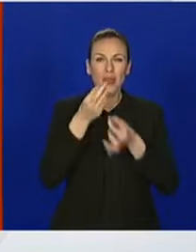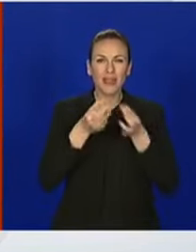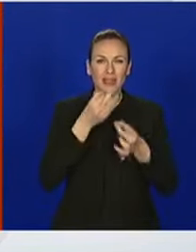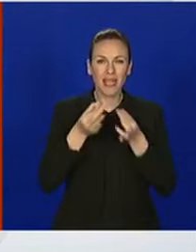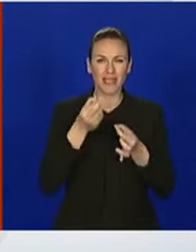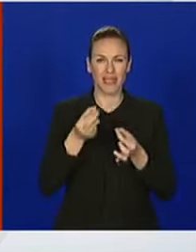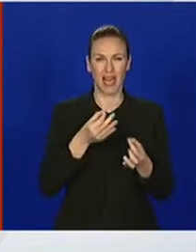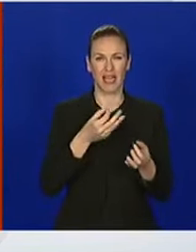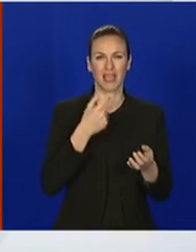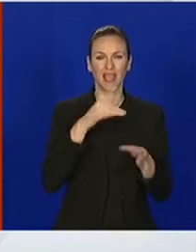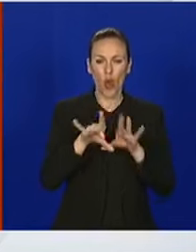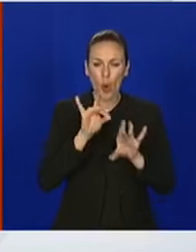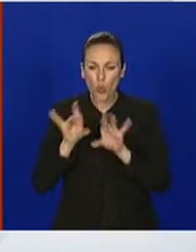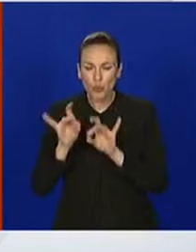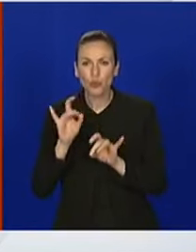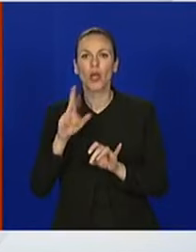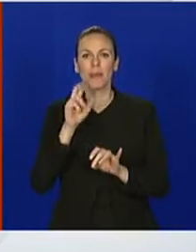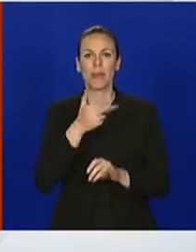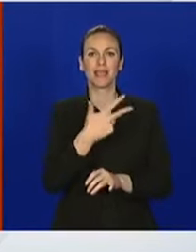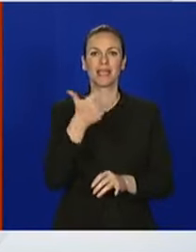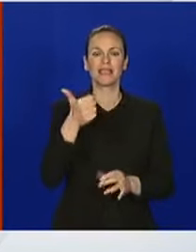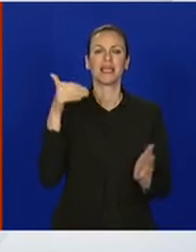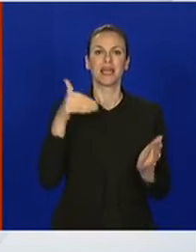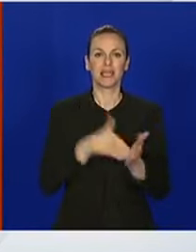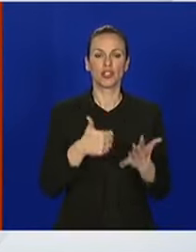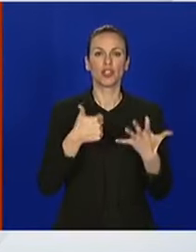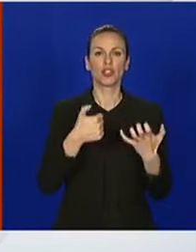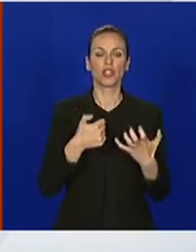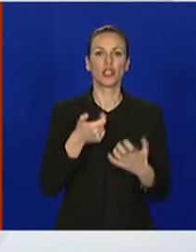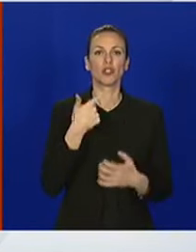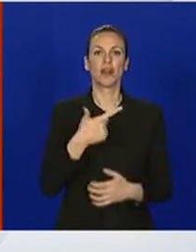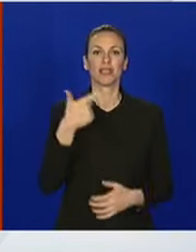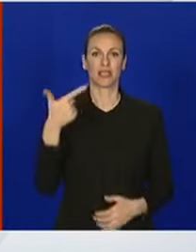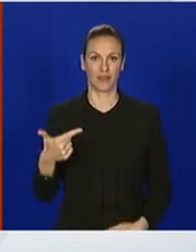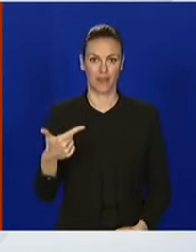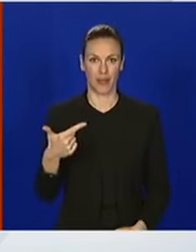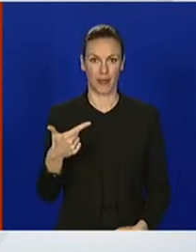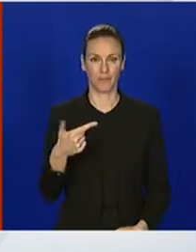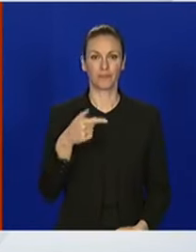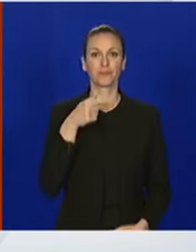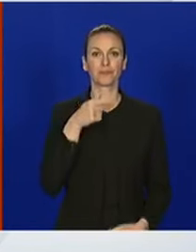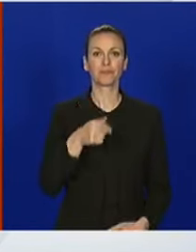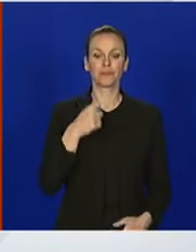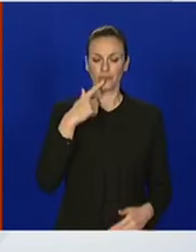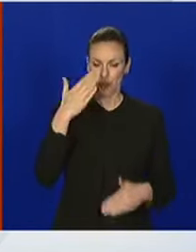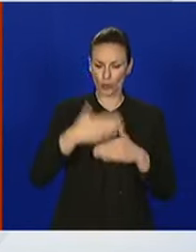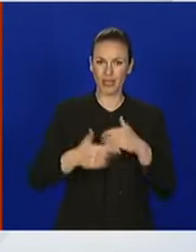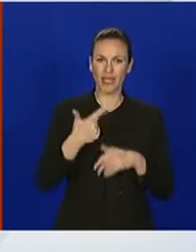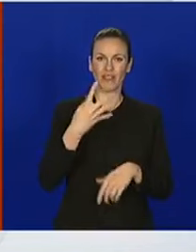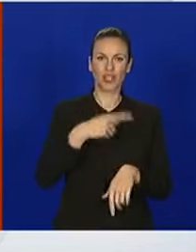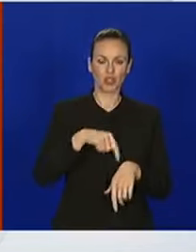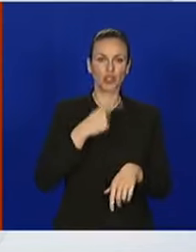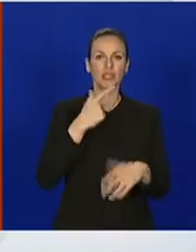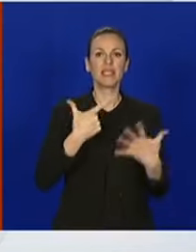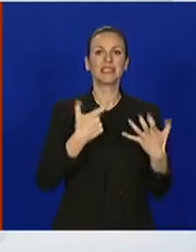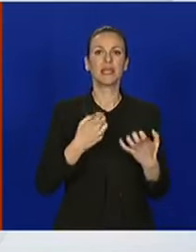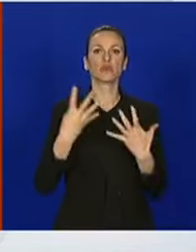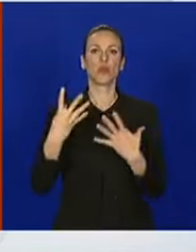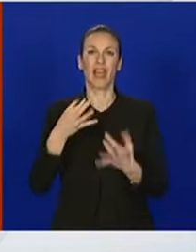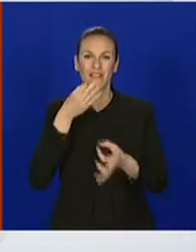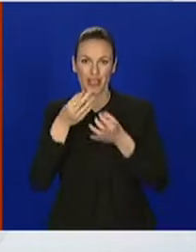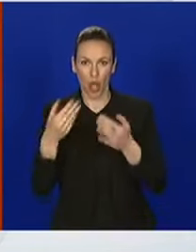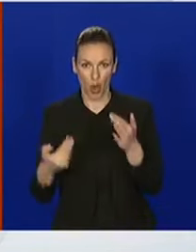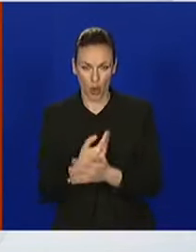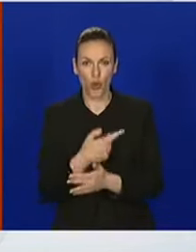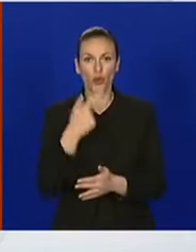uzoraka imamo 31,622, u zadnje 24 sata 709, što